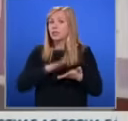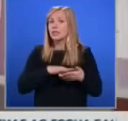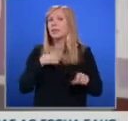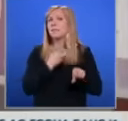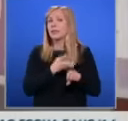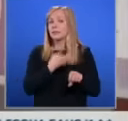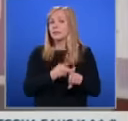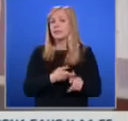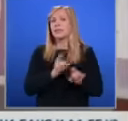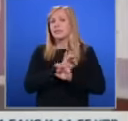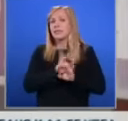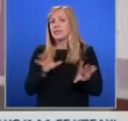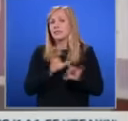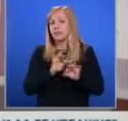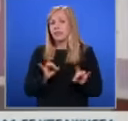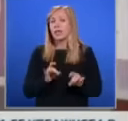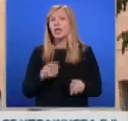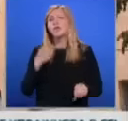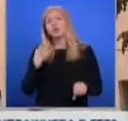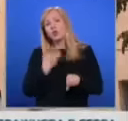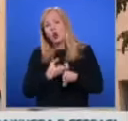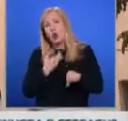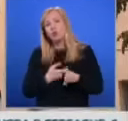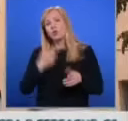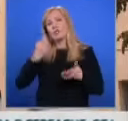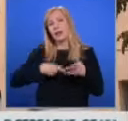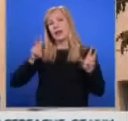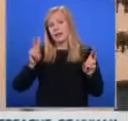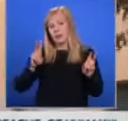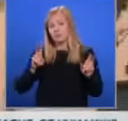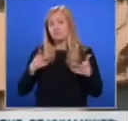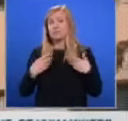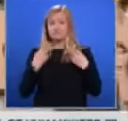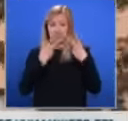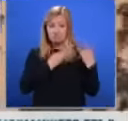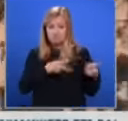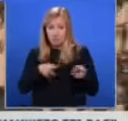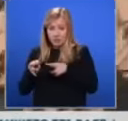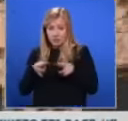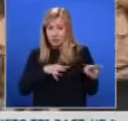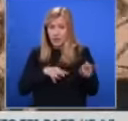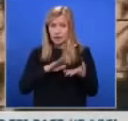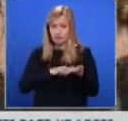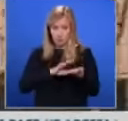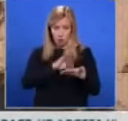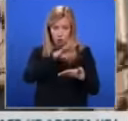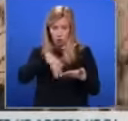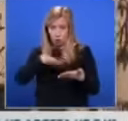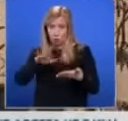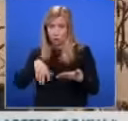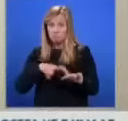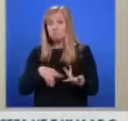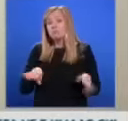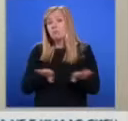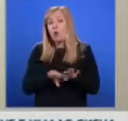така наречените известни в обществото лекарски греши. Това, което установих от прегледа на съдебната практика е, че подобни